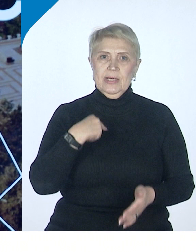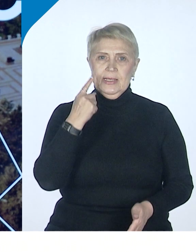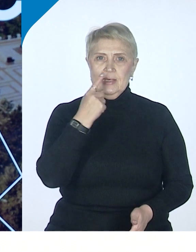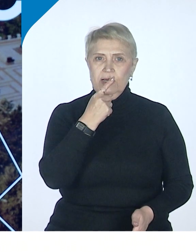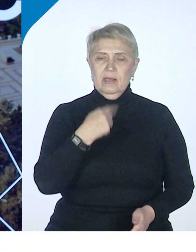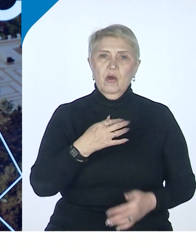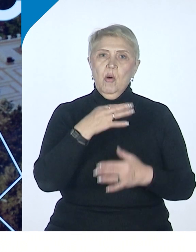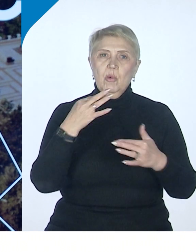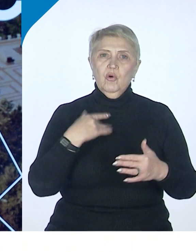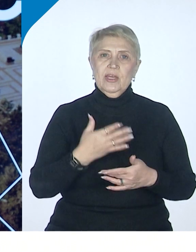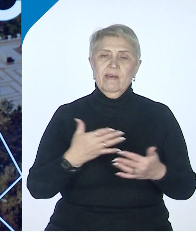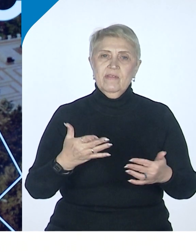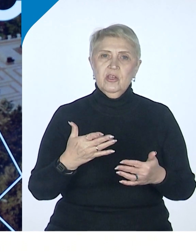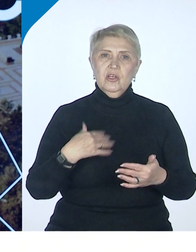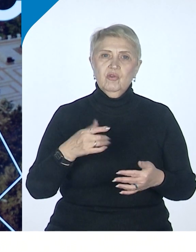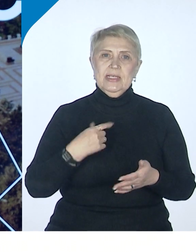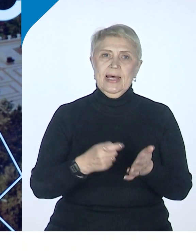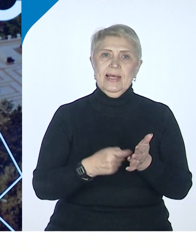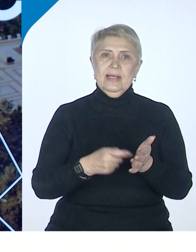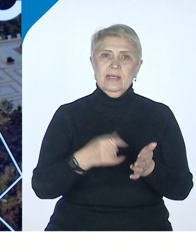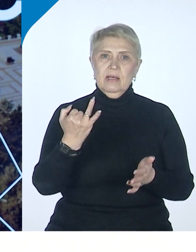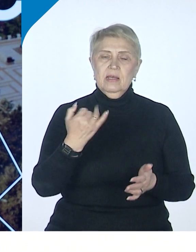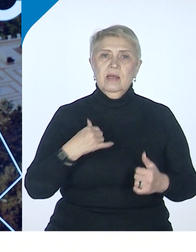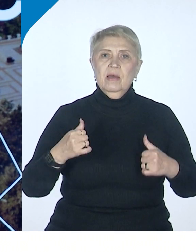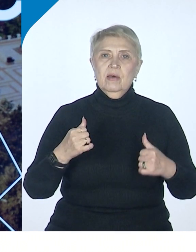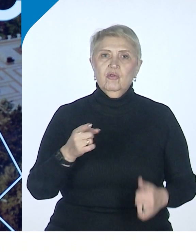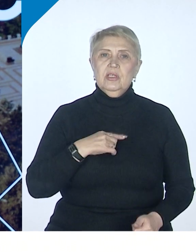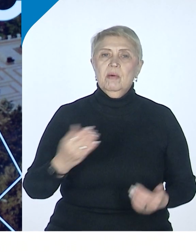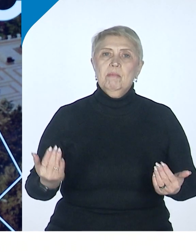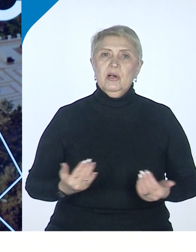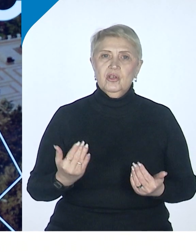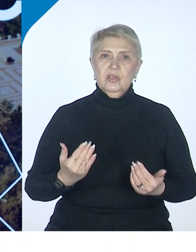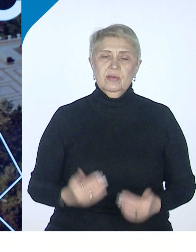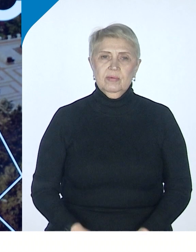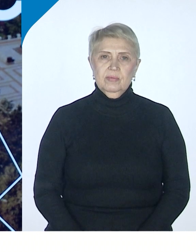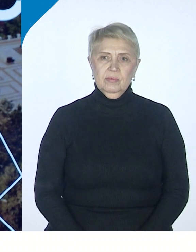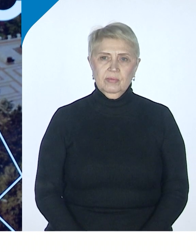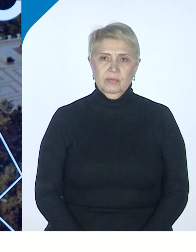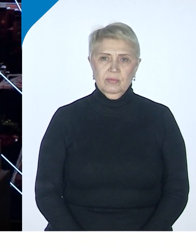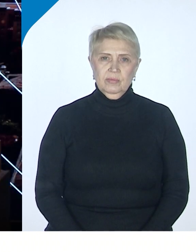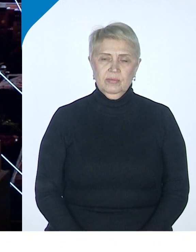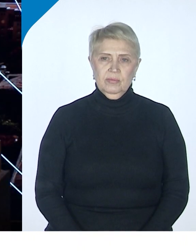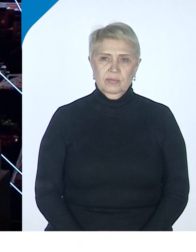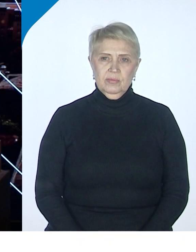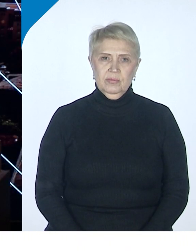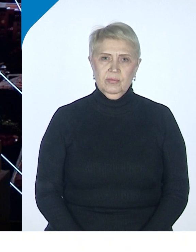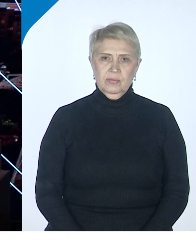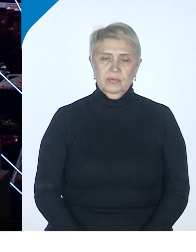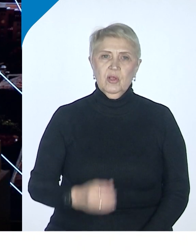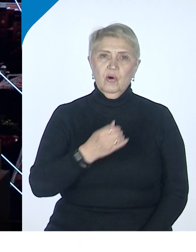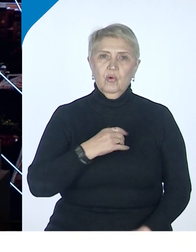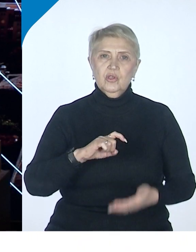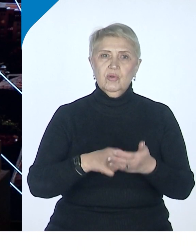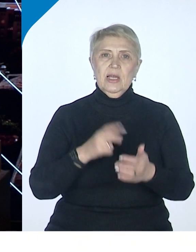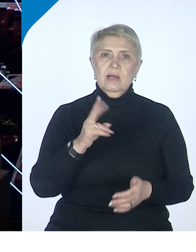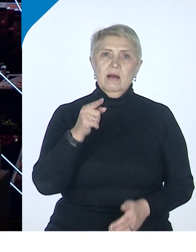анализировал, многие вещи прожил, переломные для, собственно, для страны и отчасти для всего мира. Хочется узнать,